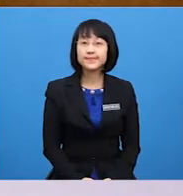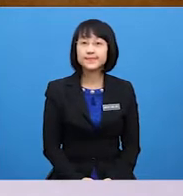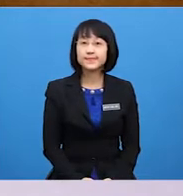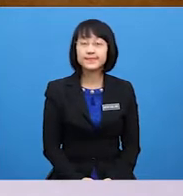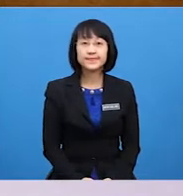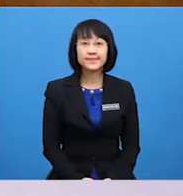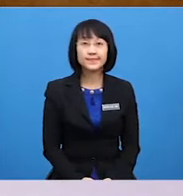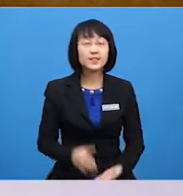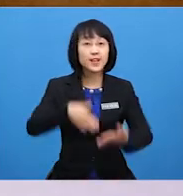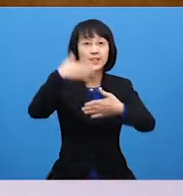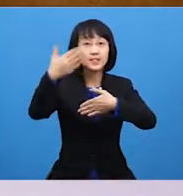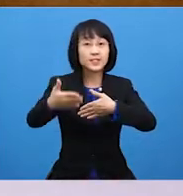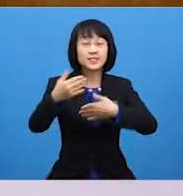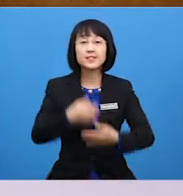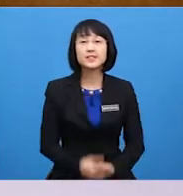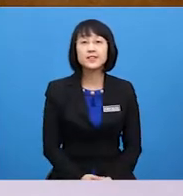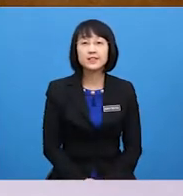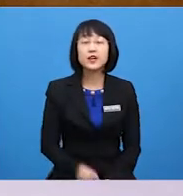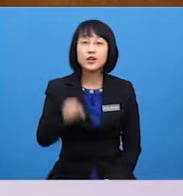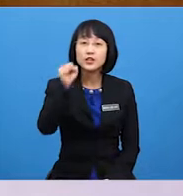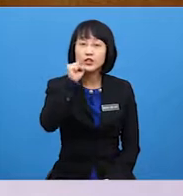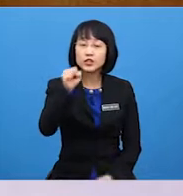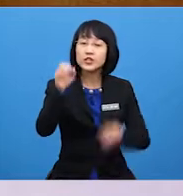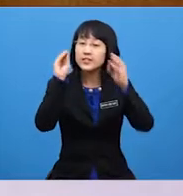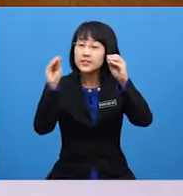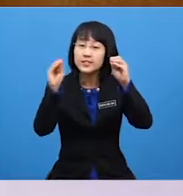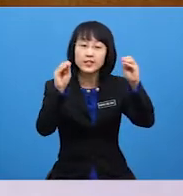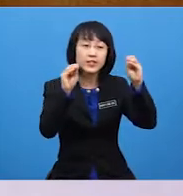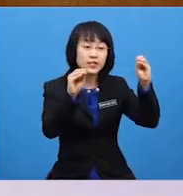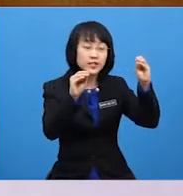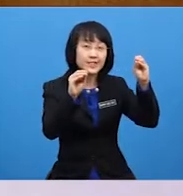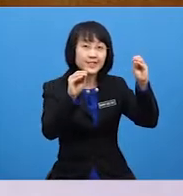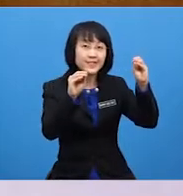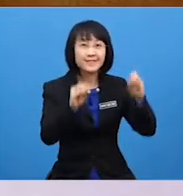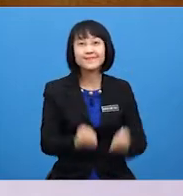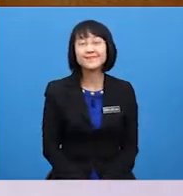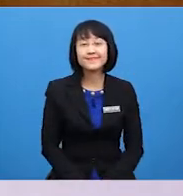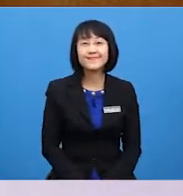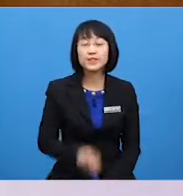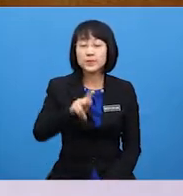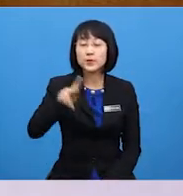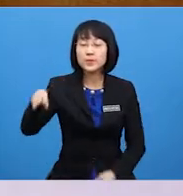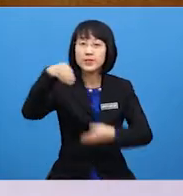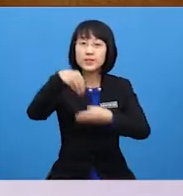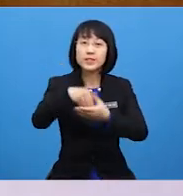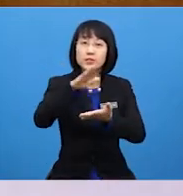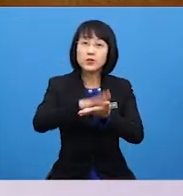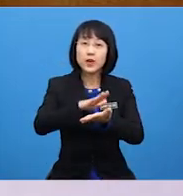Next She teaches She In a primary school